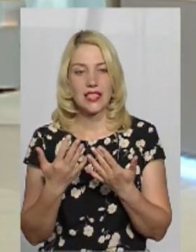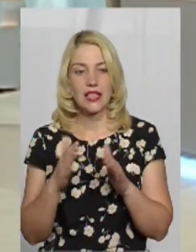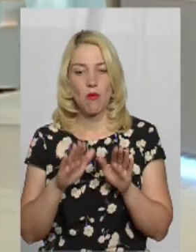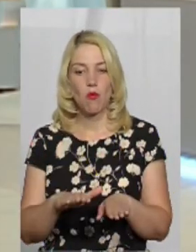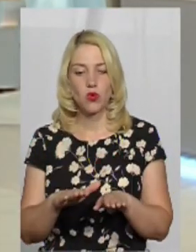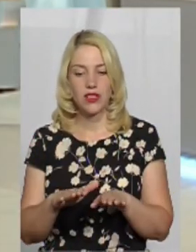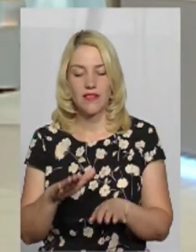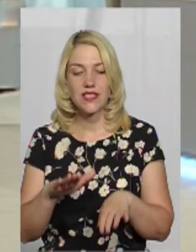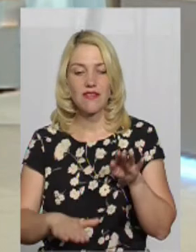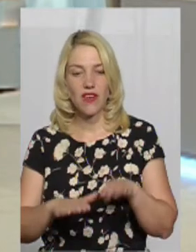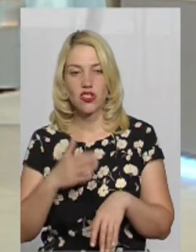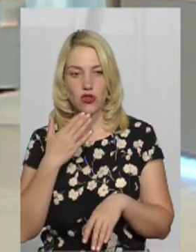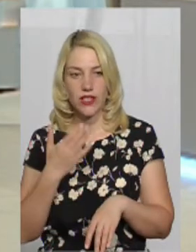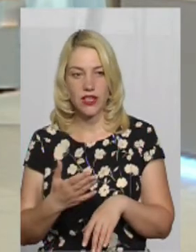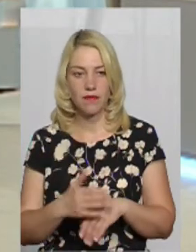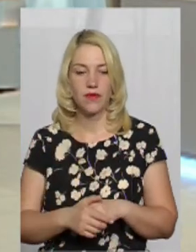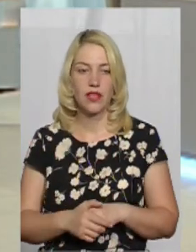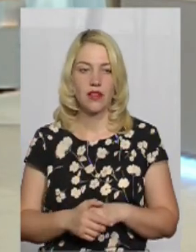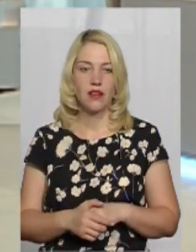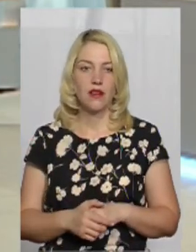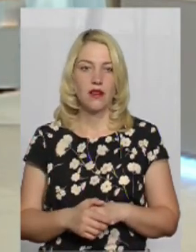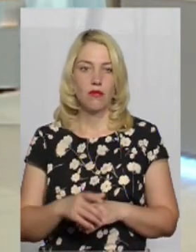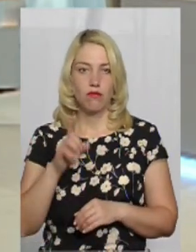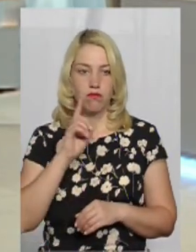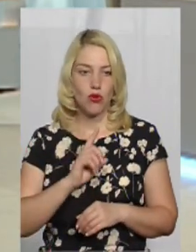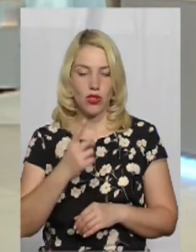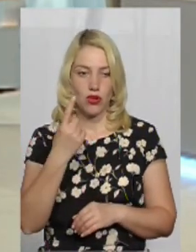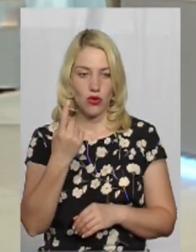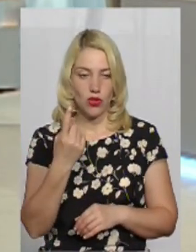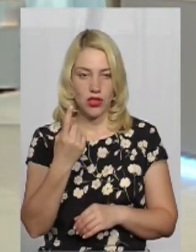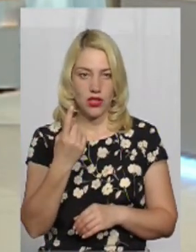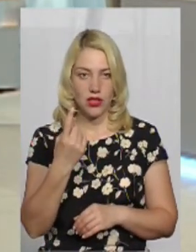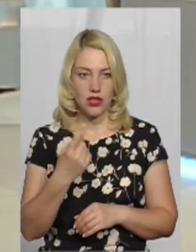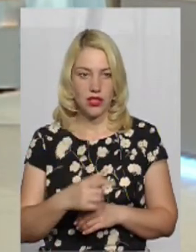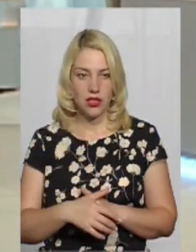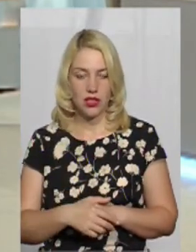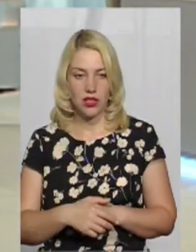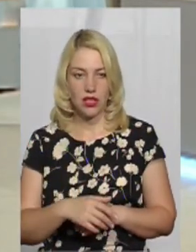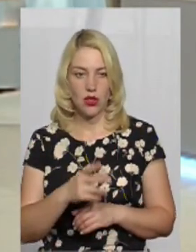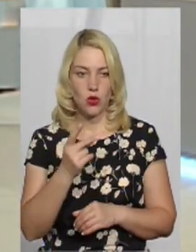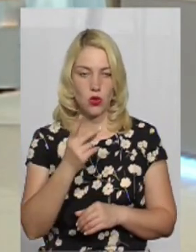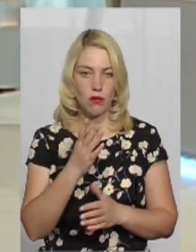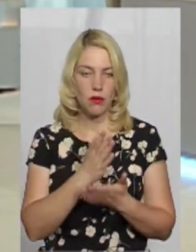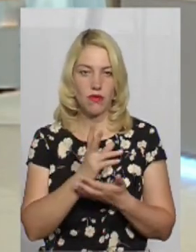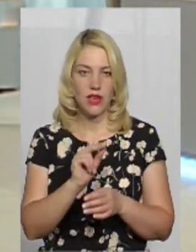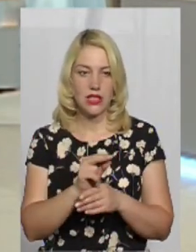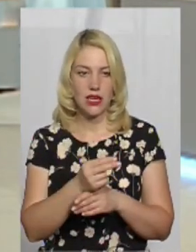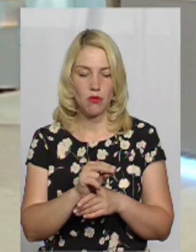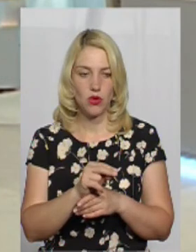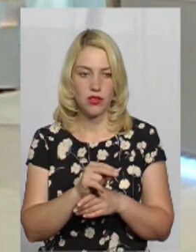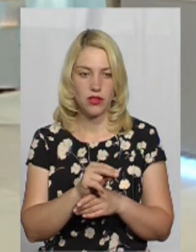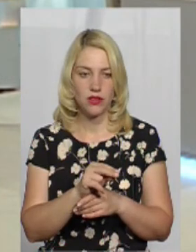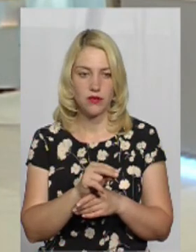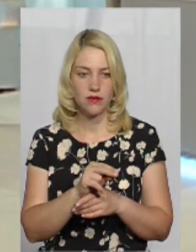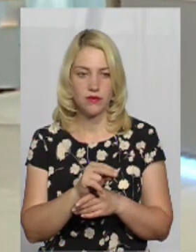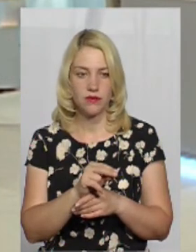зважування? Поки що працює три. Один габаритновавий комплекс перебуває на ремонті. Це габаритновавий комплекс